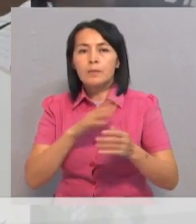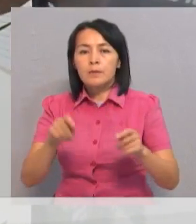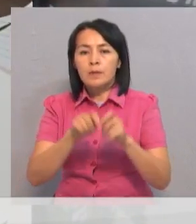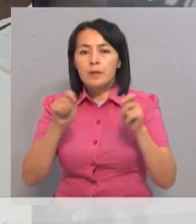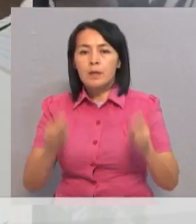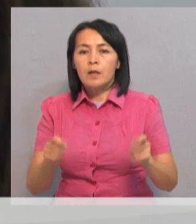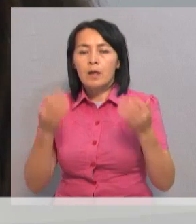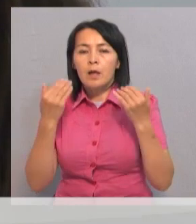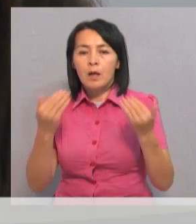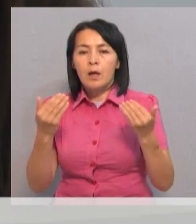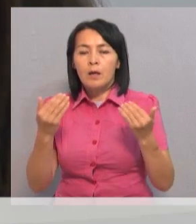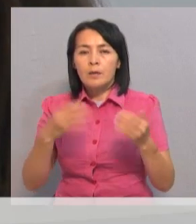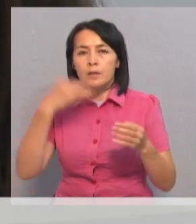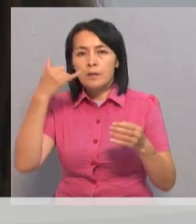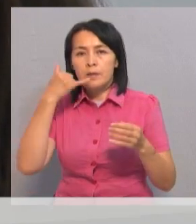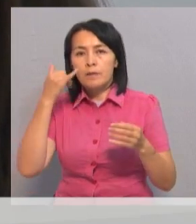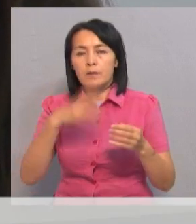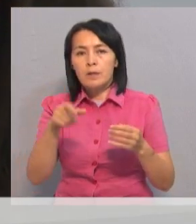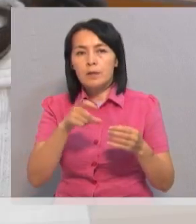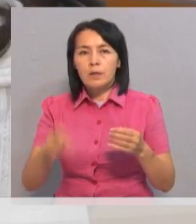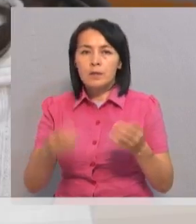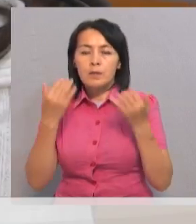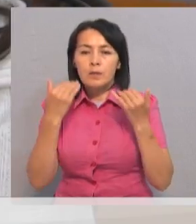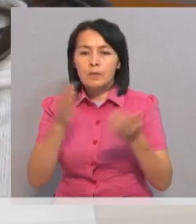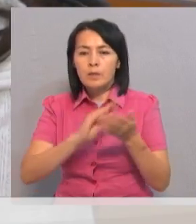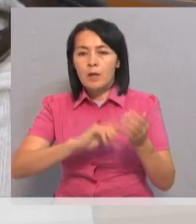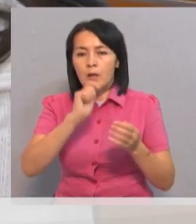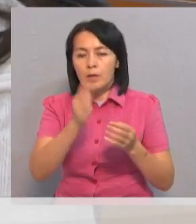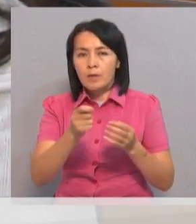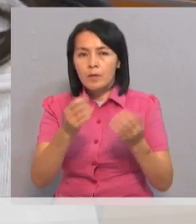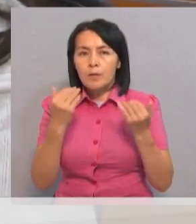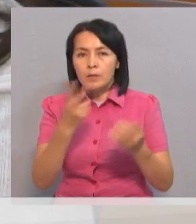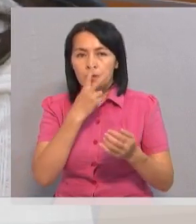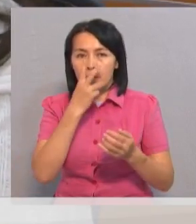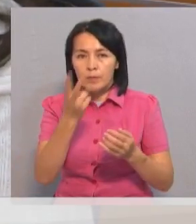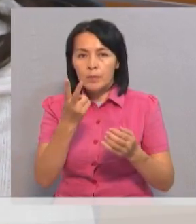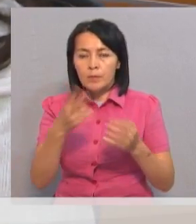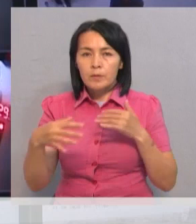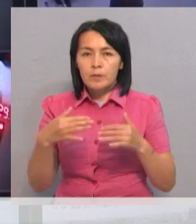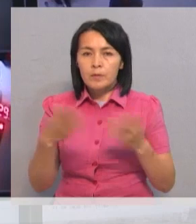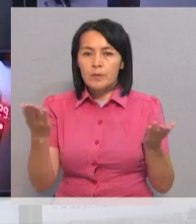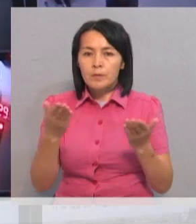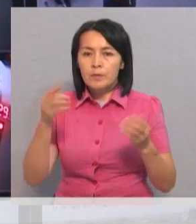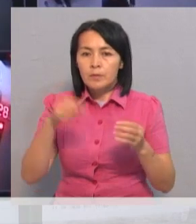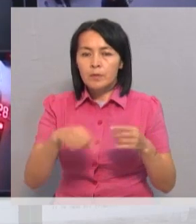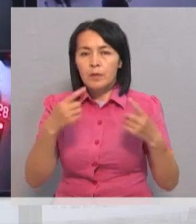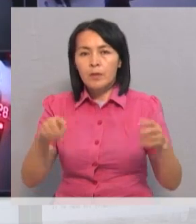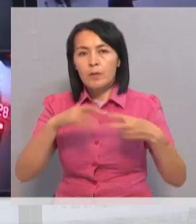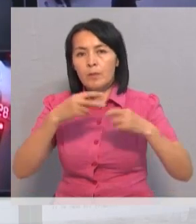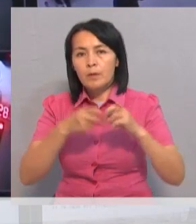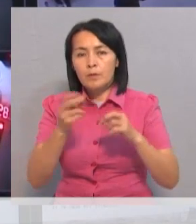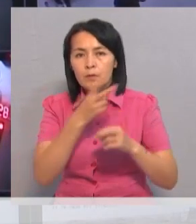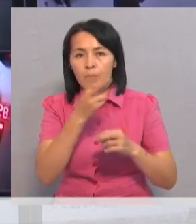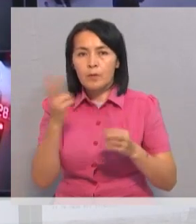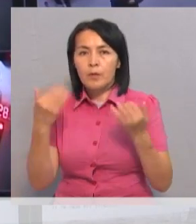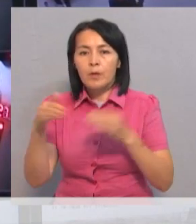как эффективные средства обратной связи с населением. Поступающие жалобы позволяют увидеть уязвимость той или иной отрасли. На основе